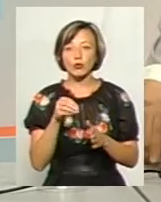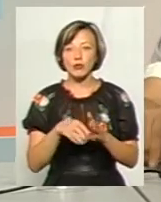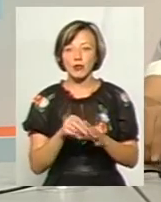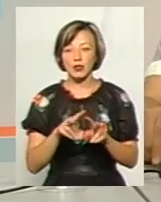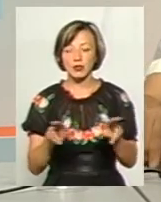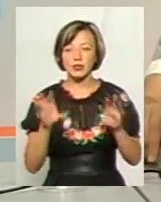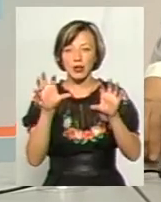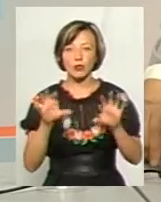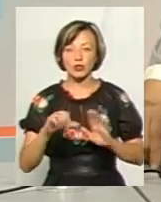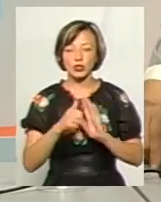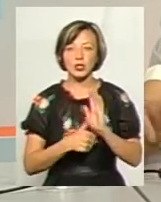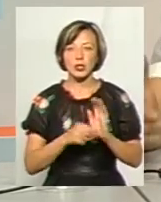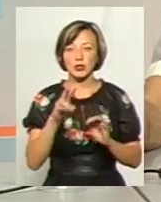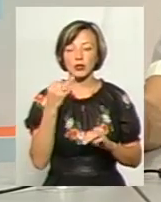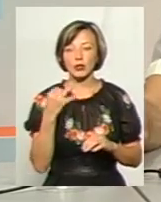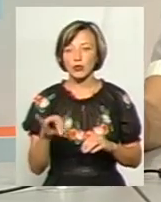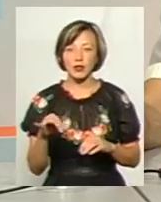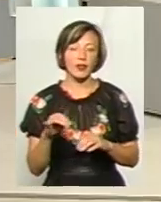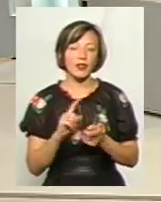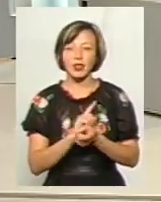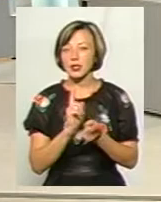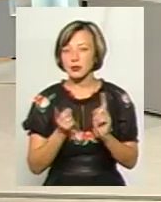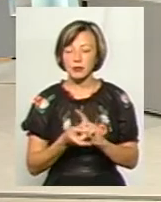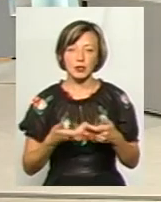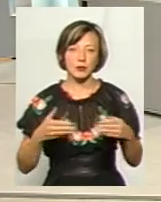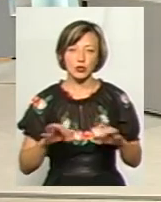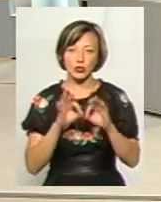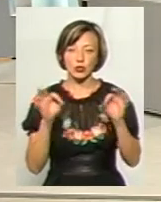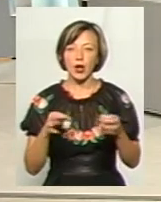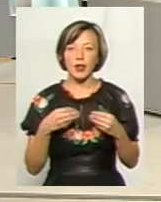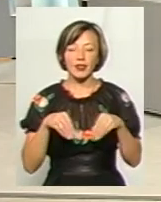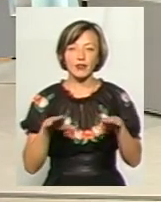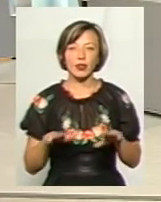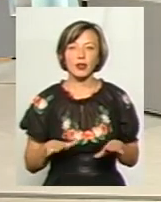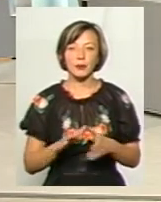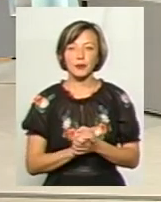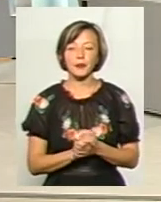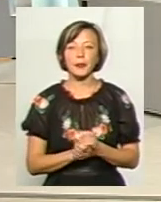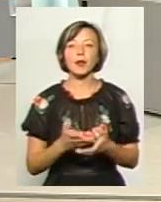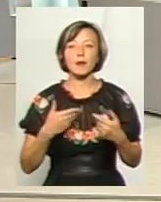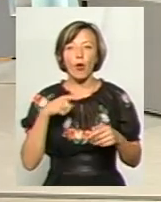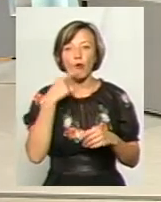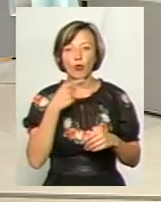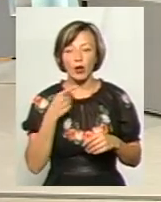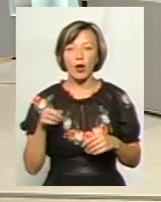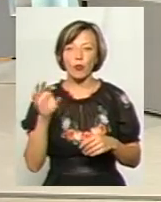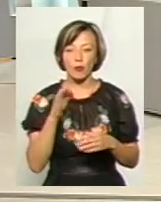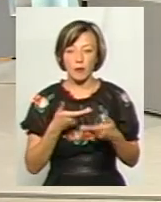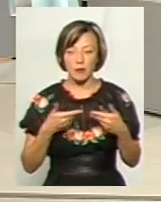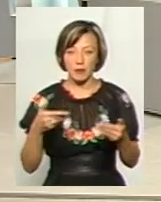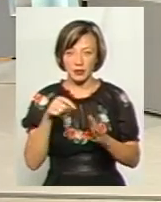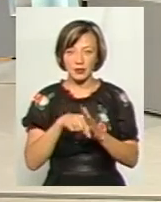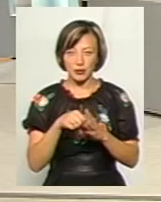закони 16 лютого, то він не змінить нам нічого. Це ж це не вирішує. Ми зараз говоримо про те, яку ми роль в цьому